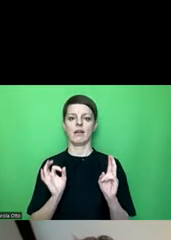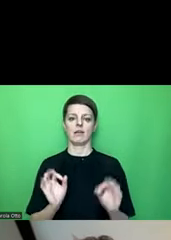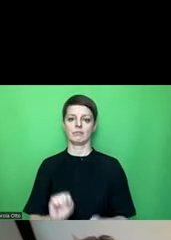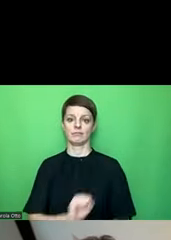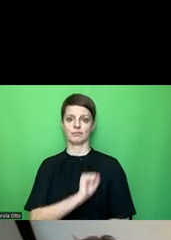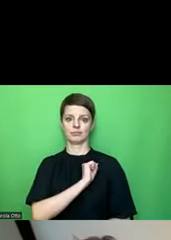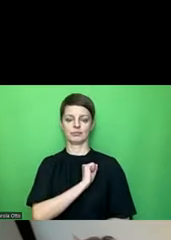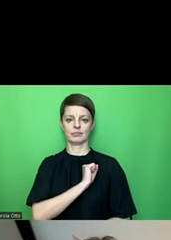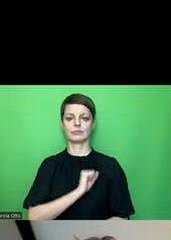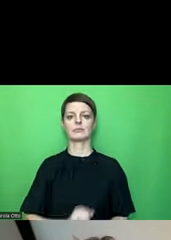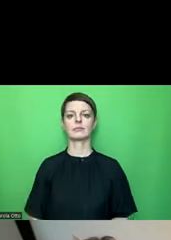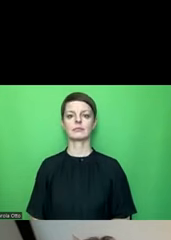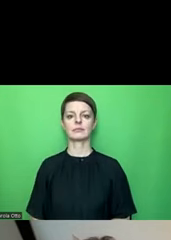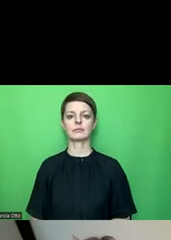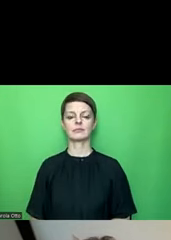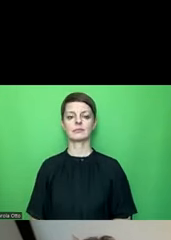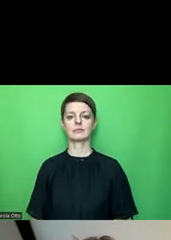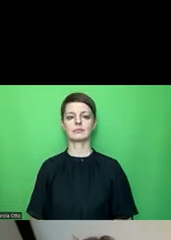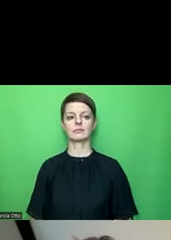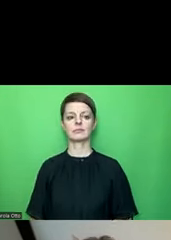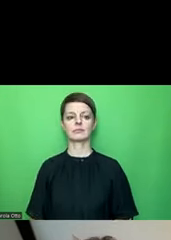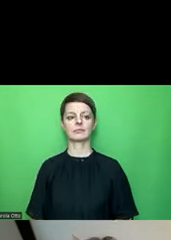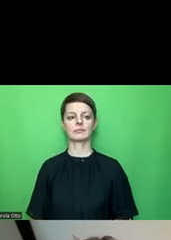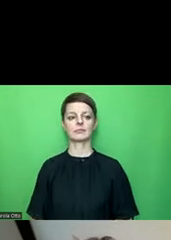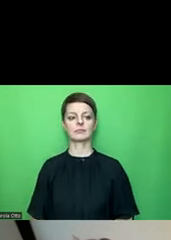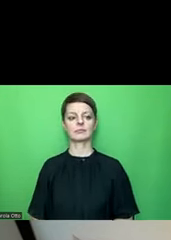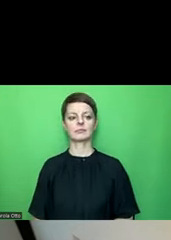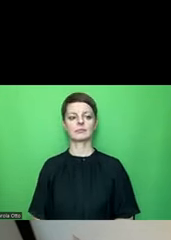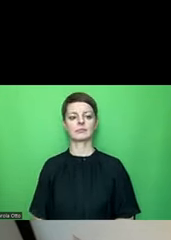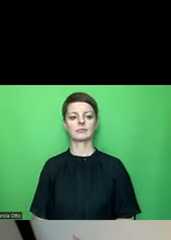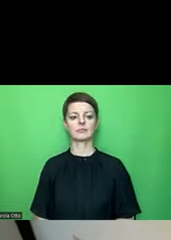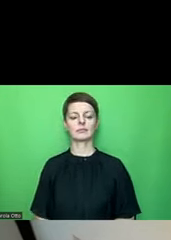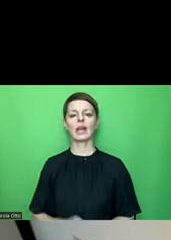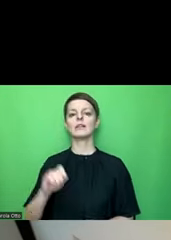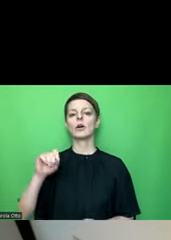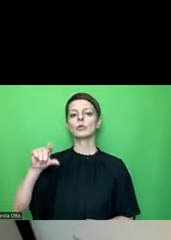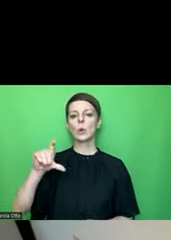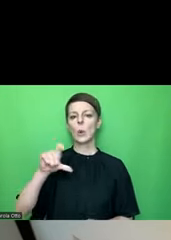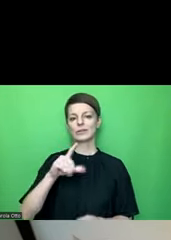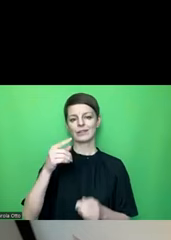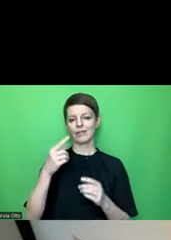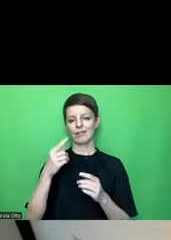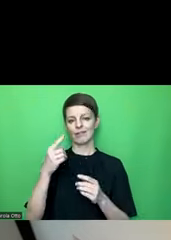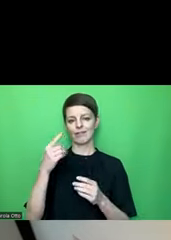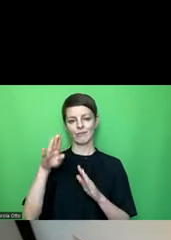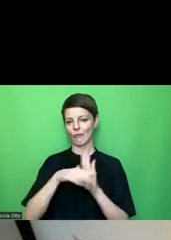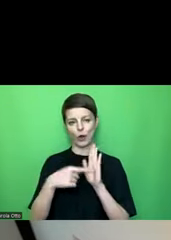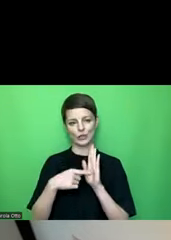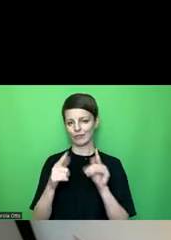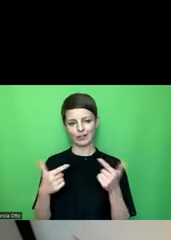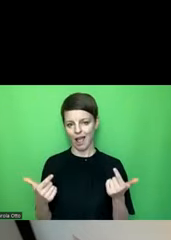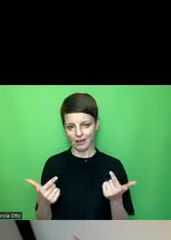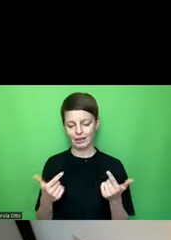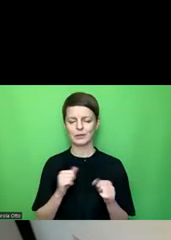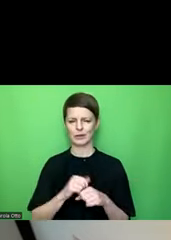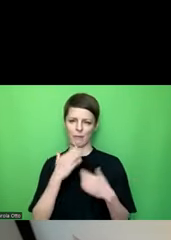kann eben passieren. Ich werde das auch nochmal ein bisschen größer machen. Die Größe ist eigentlich keine Vorschrift, aber eine Empfehlung, dass man es einfach größer macht